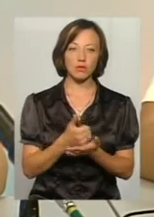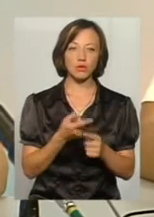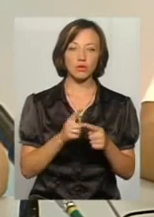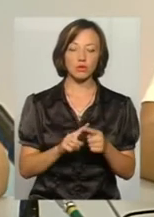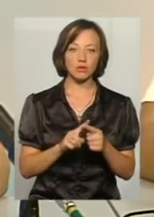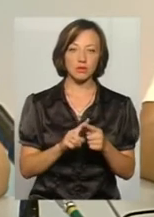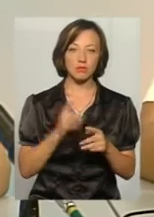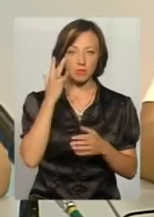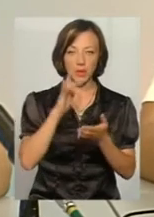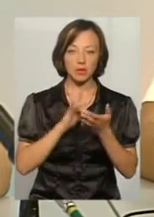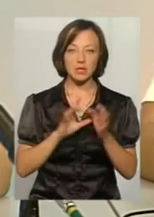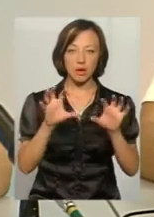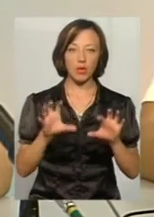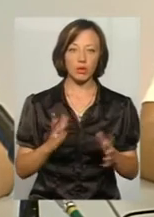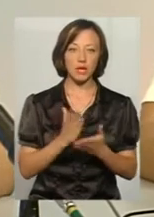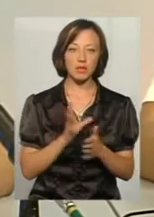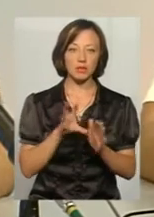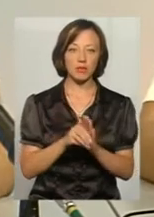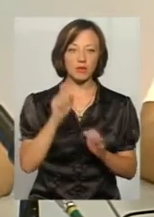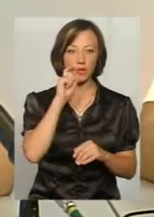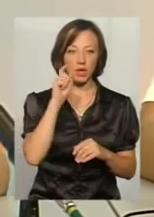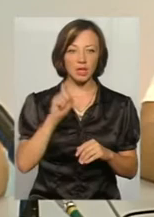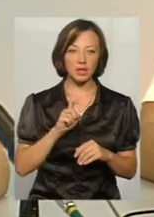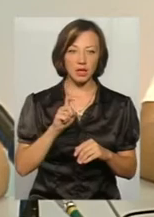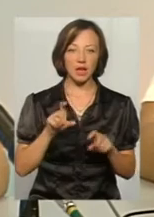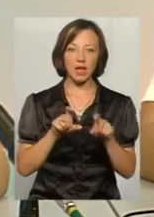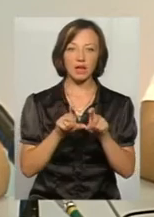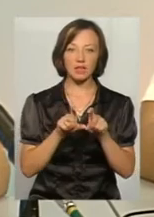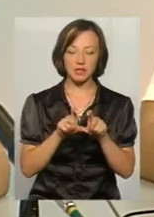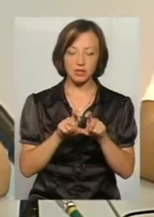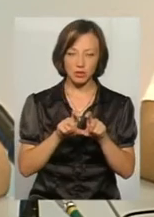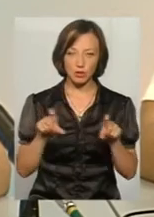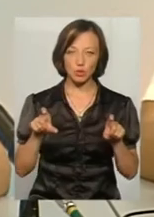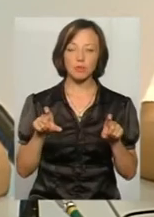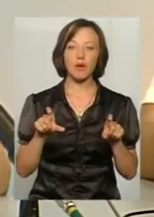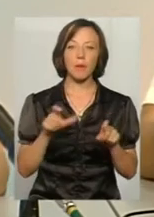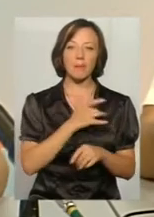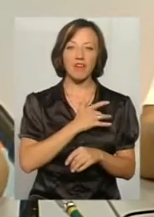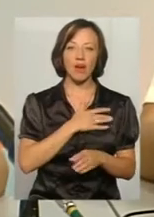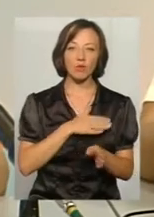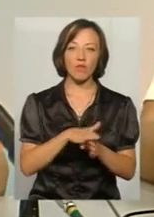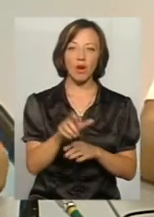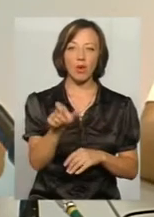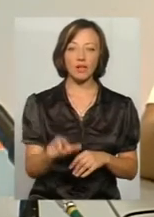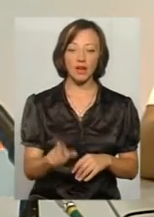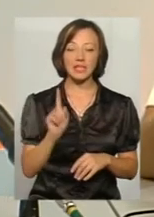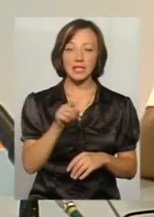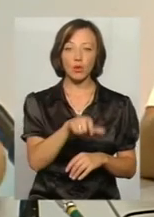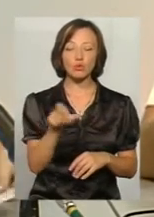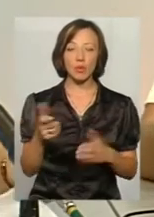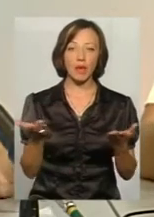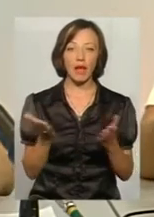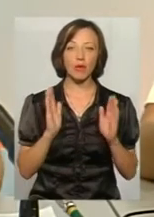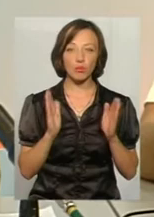закону є запровадження в Україні інституту приватного виконавця. Це ті особи, які будуть